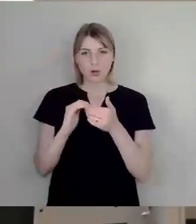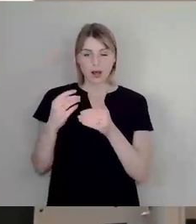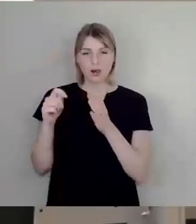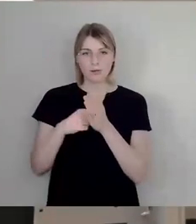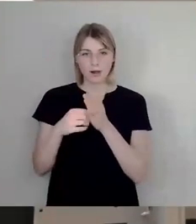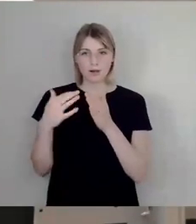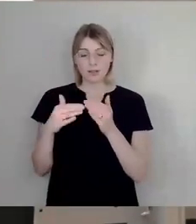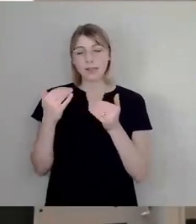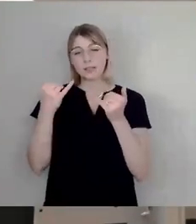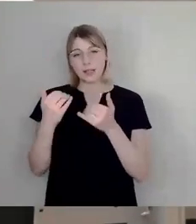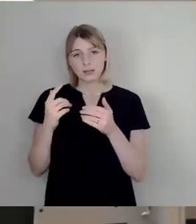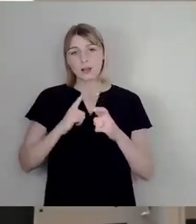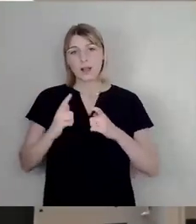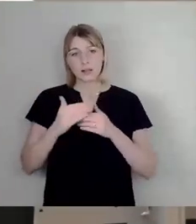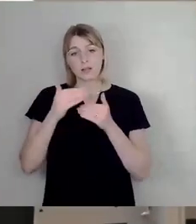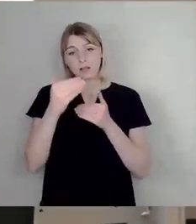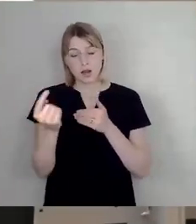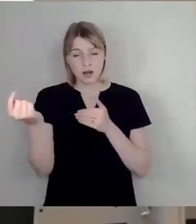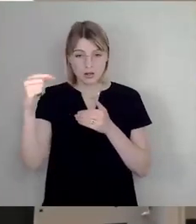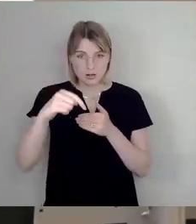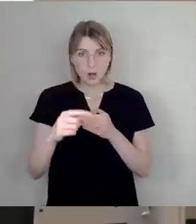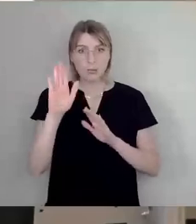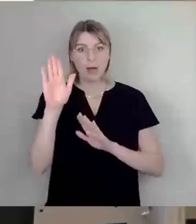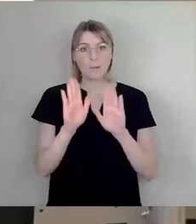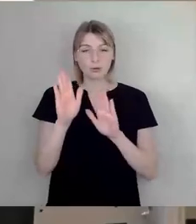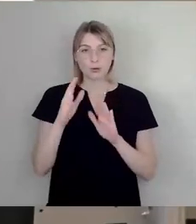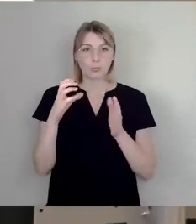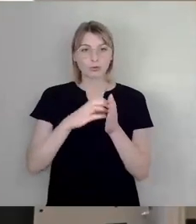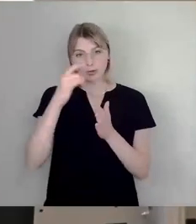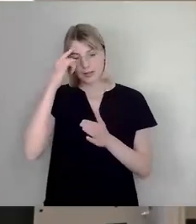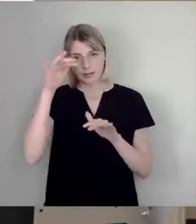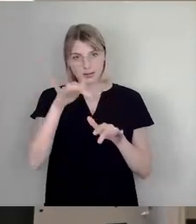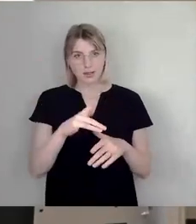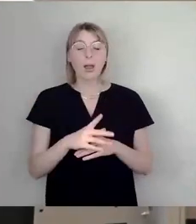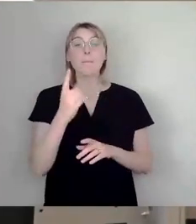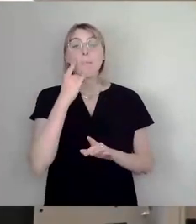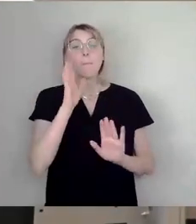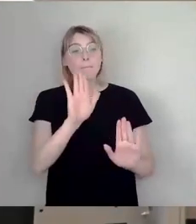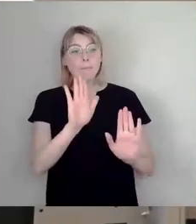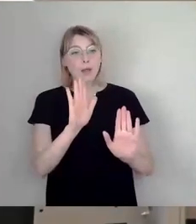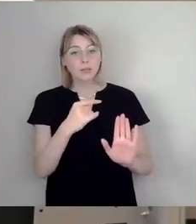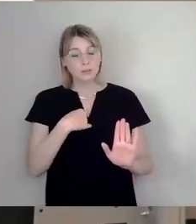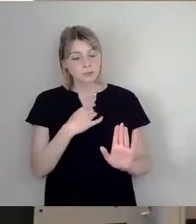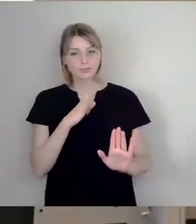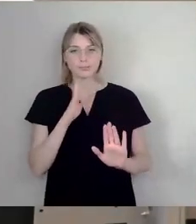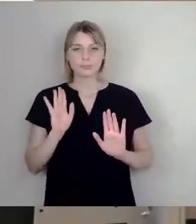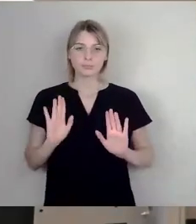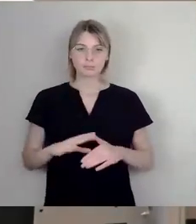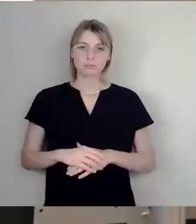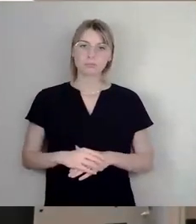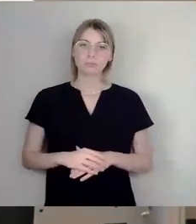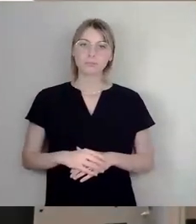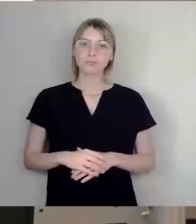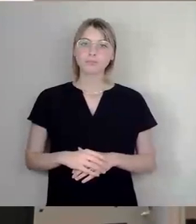Kommunalwahl hier zur Abstimmung im Stadtrat. Moment, jetzt bin ich dran. Die